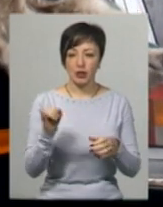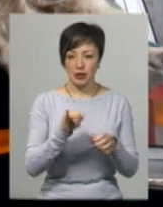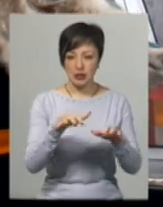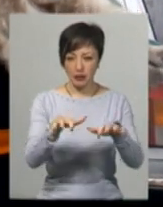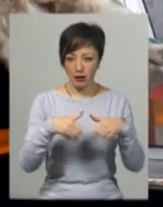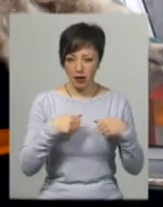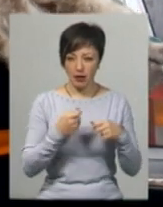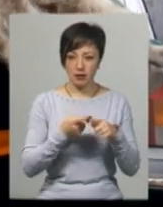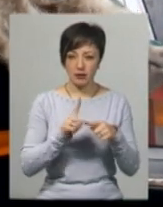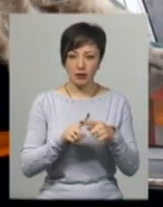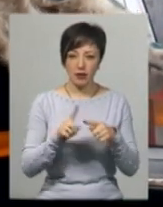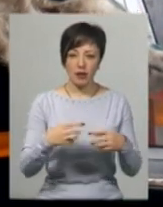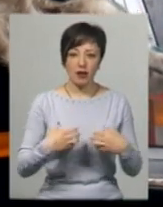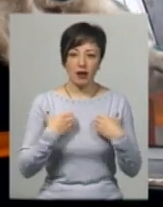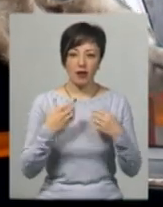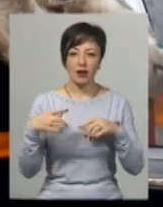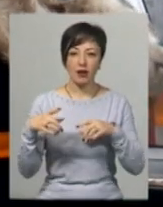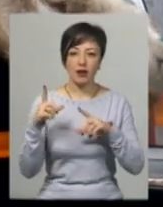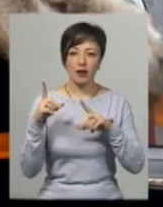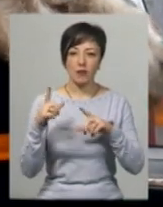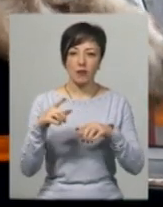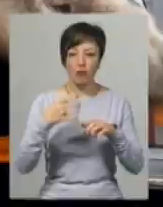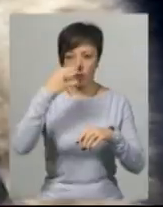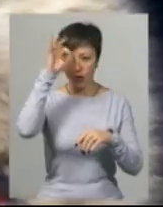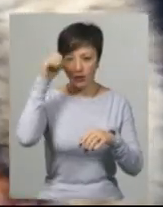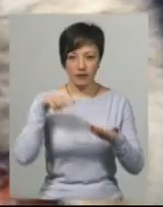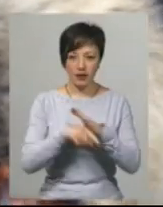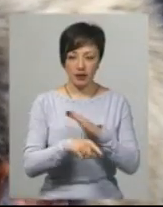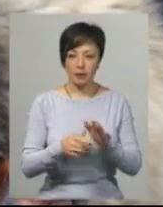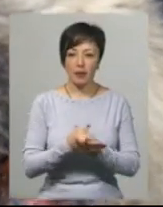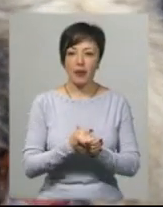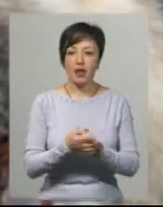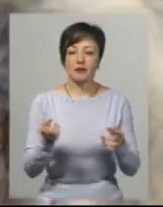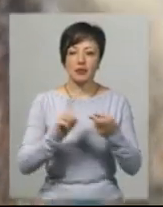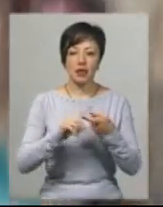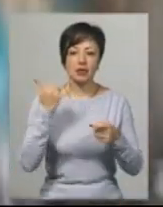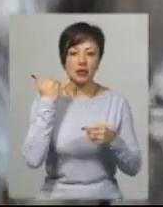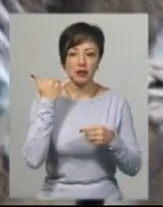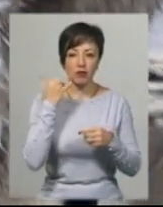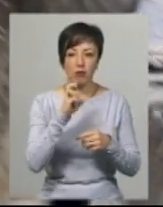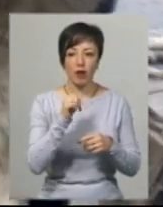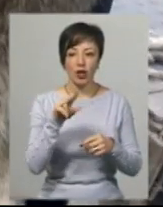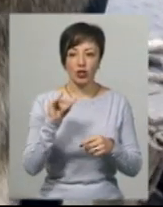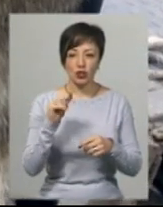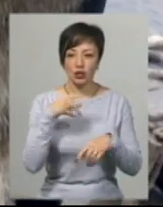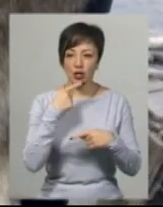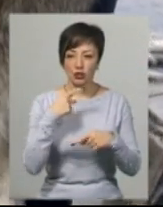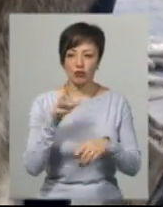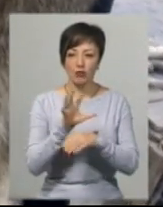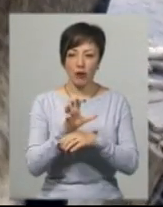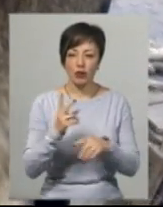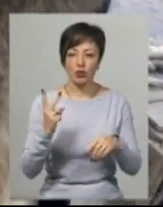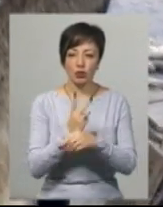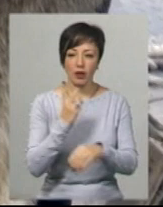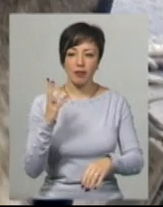забрали, його налякали, що стоїде поліція, він прилякався і білом втік». Ми зв'язалися телефоном з Володимиром Байдичем, котрий каже, що собака